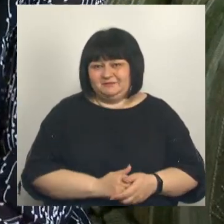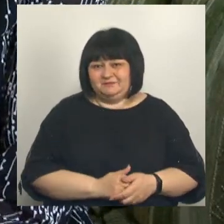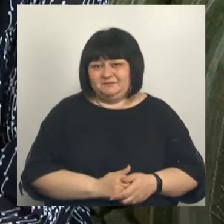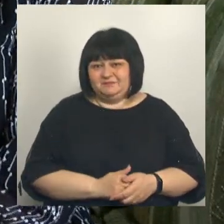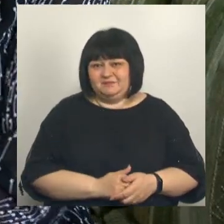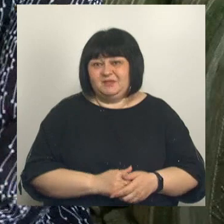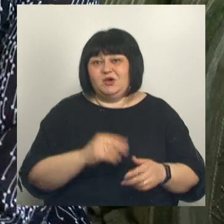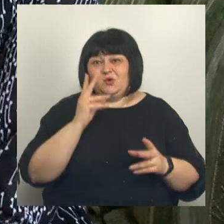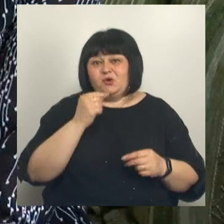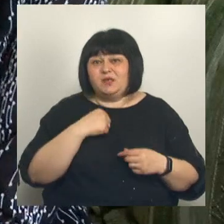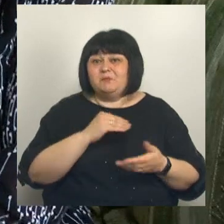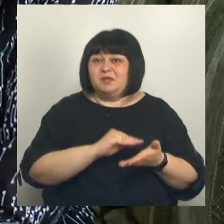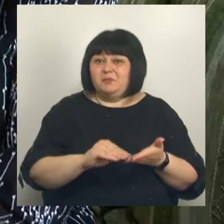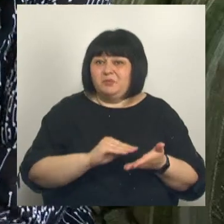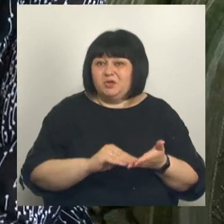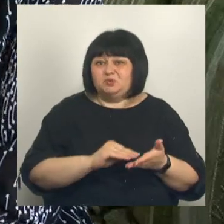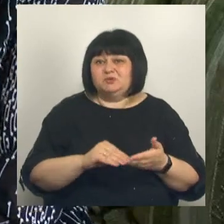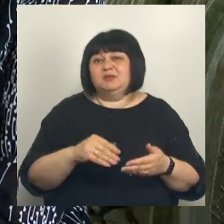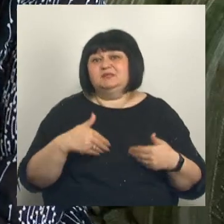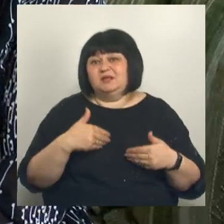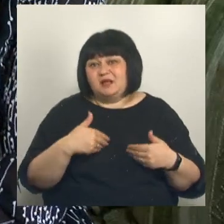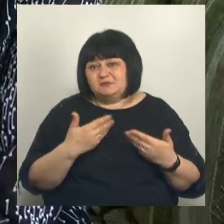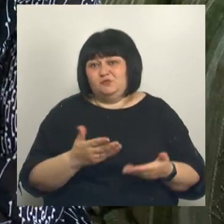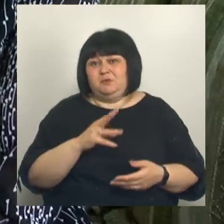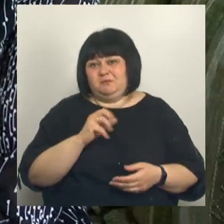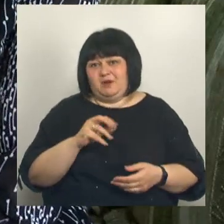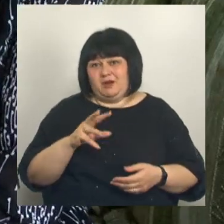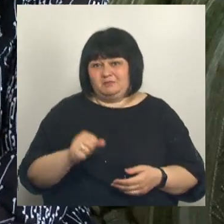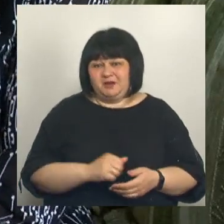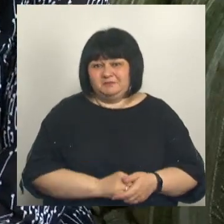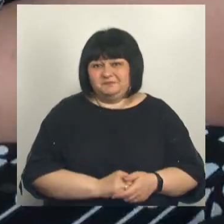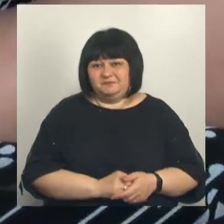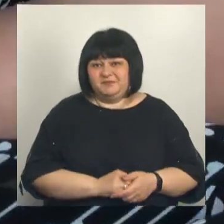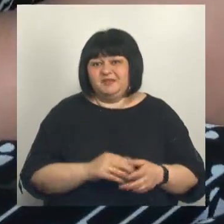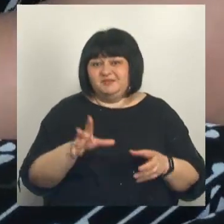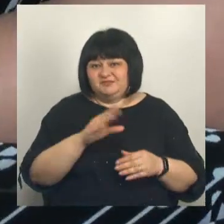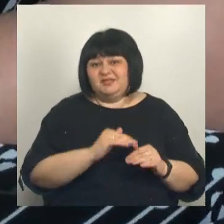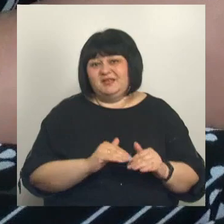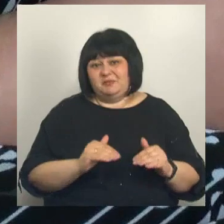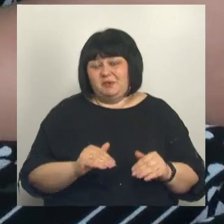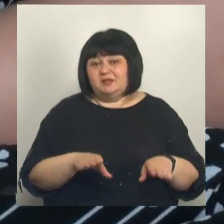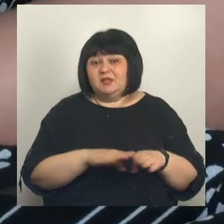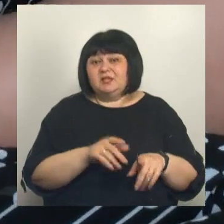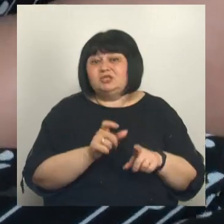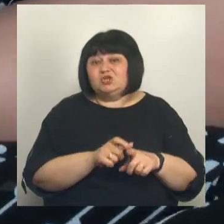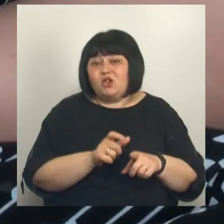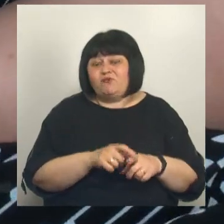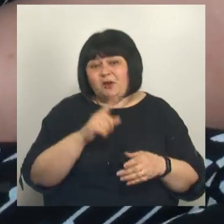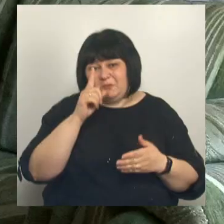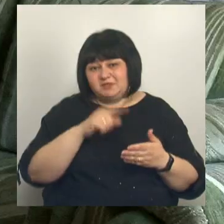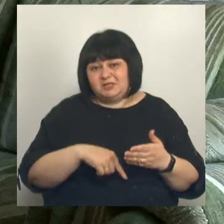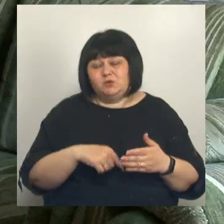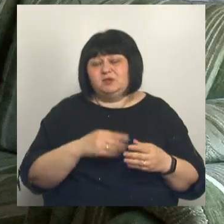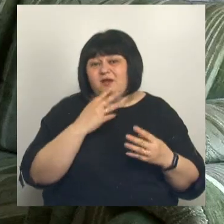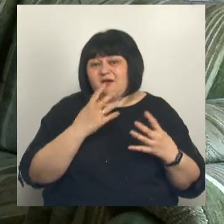Ну, когда мне пишут, пишут «Здравствуй, мама». Все ребята. Такие слова, признаются Людмила, греют